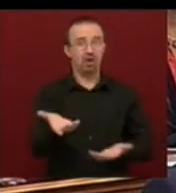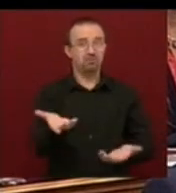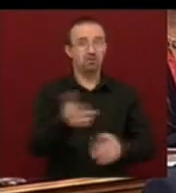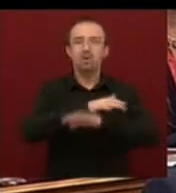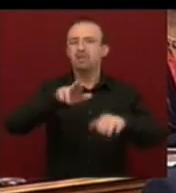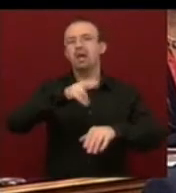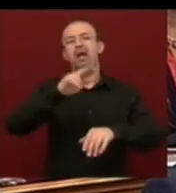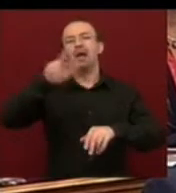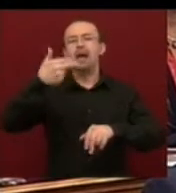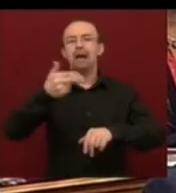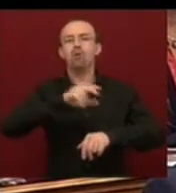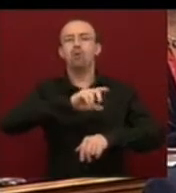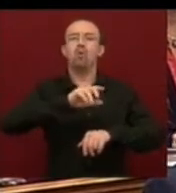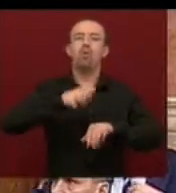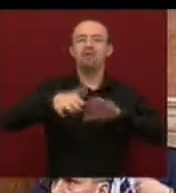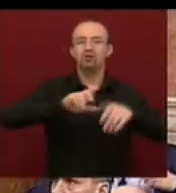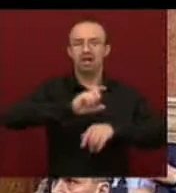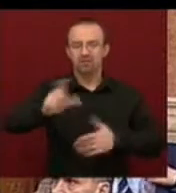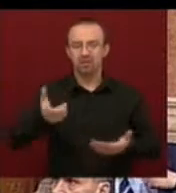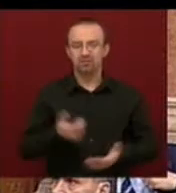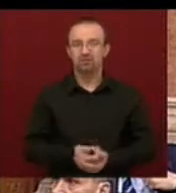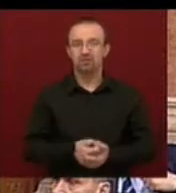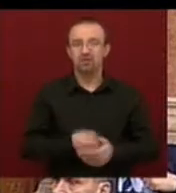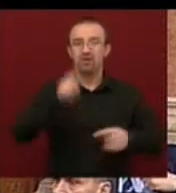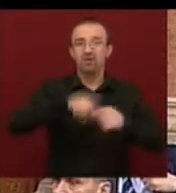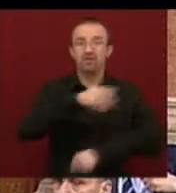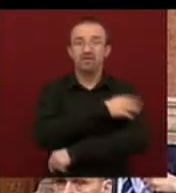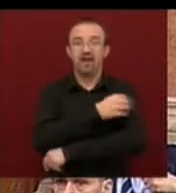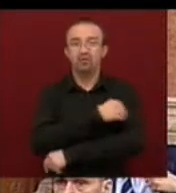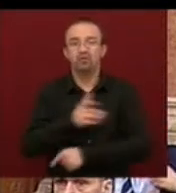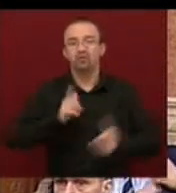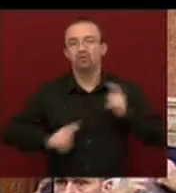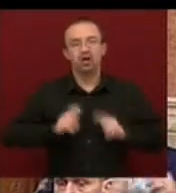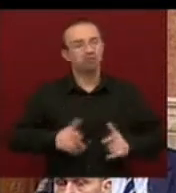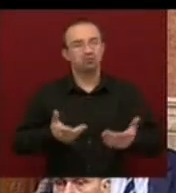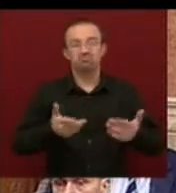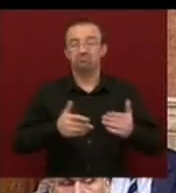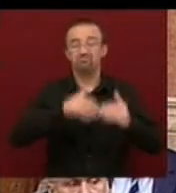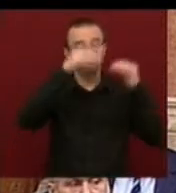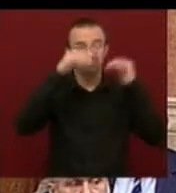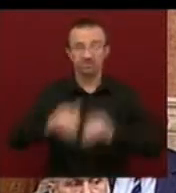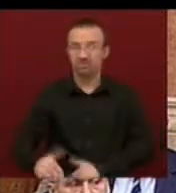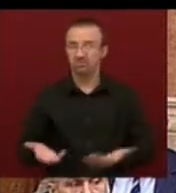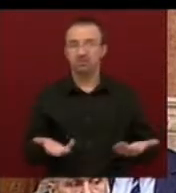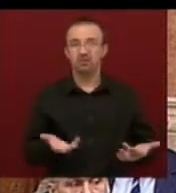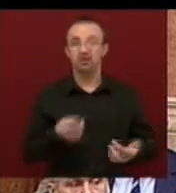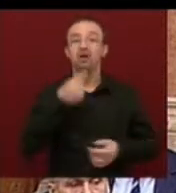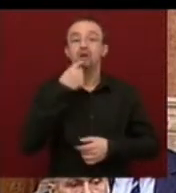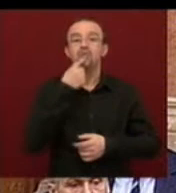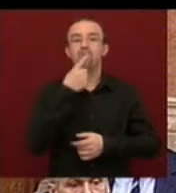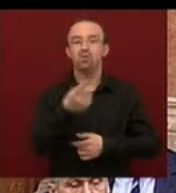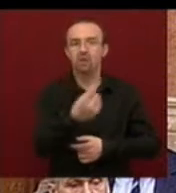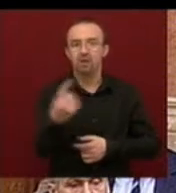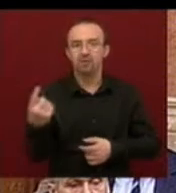minden az euró válság miatt van, miközben a forint gyengül, sajnos határtalanul. Állítják ezt akkor,